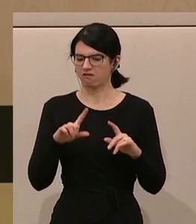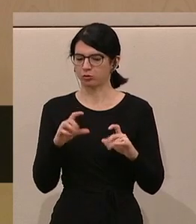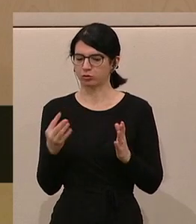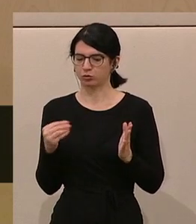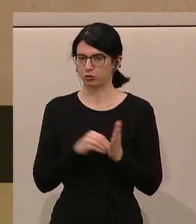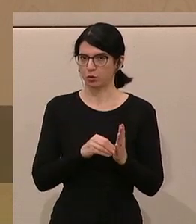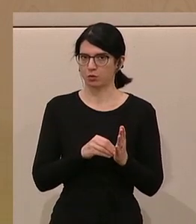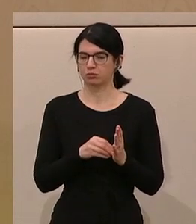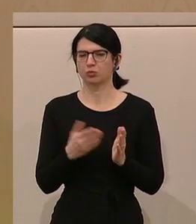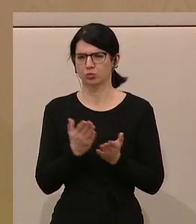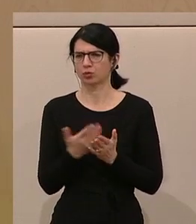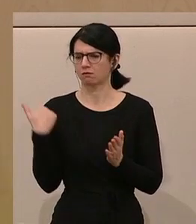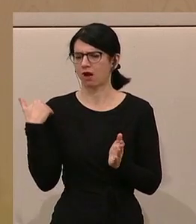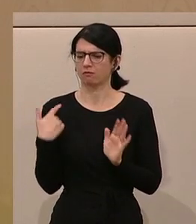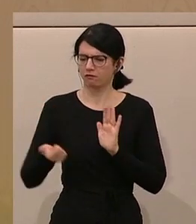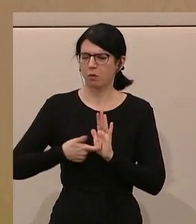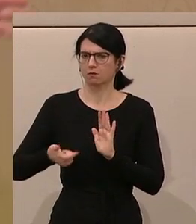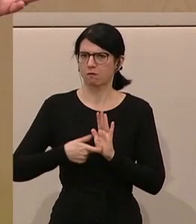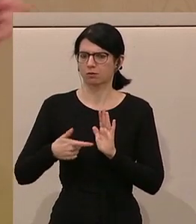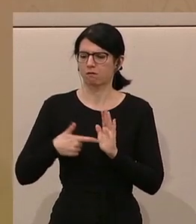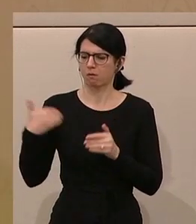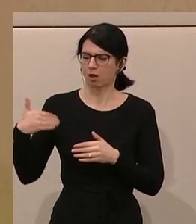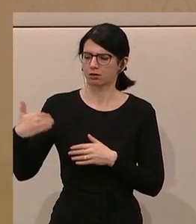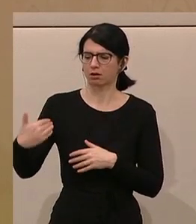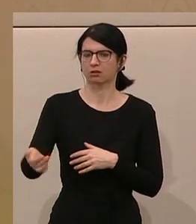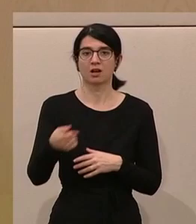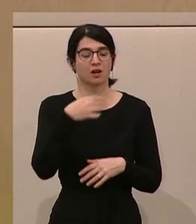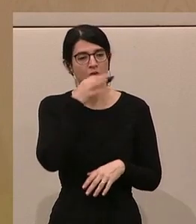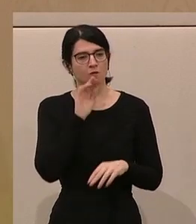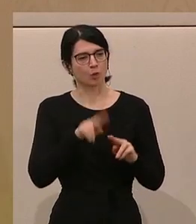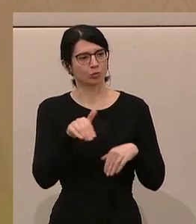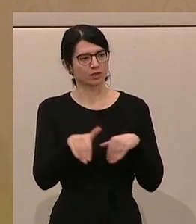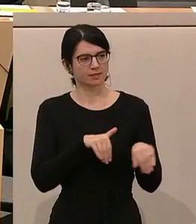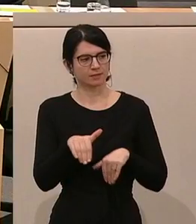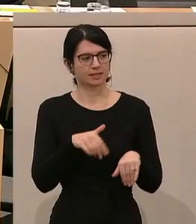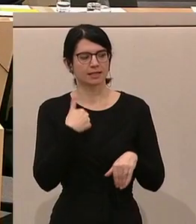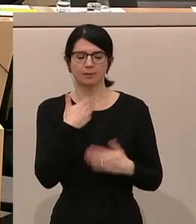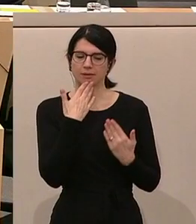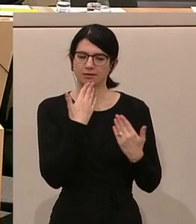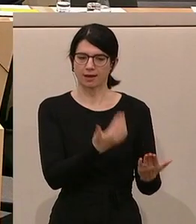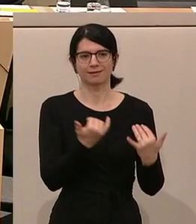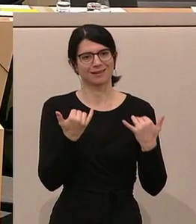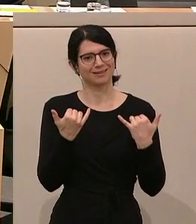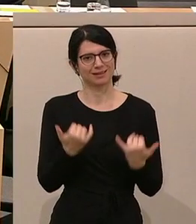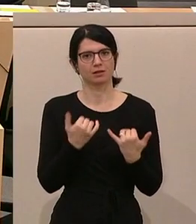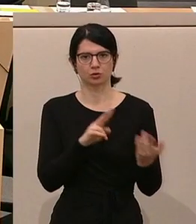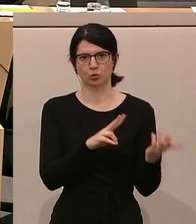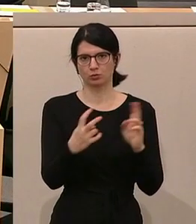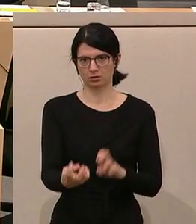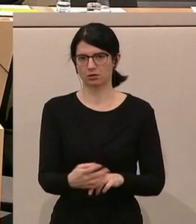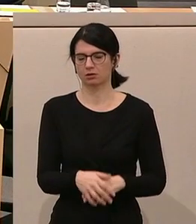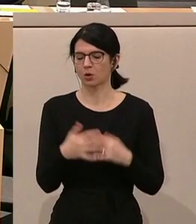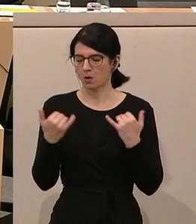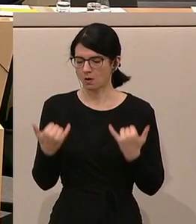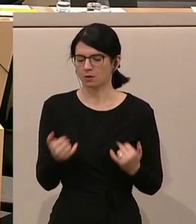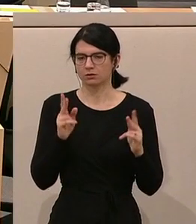einem Foto gefordert. Ich bedanke mich bei der Frau Bundesministerin, dass sie das nun in die Gänge gebracht hat, dass